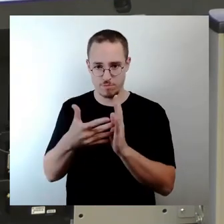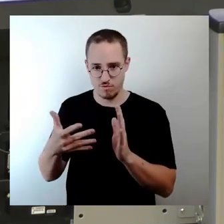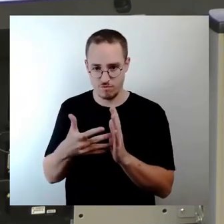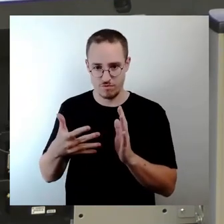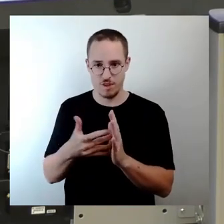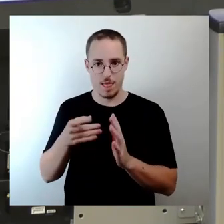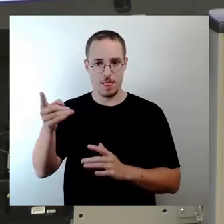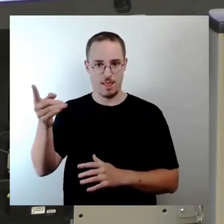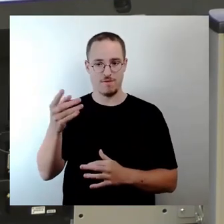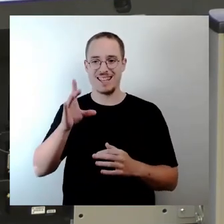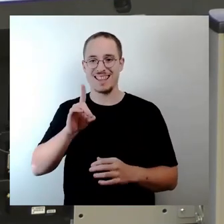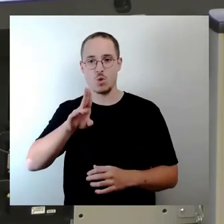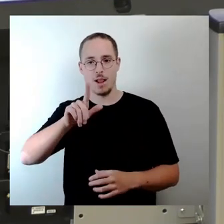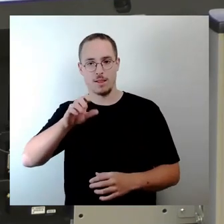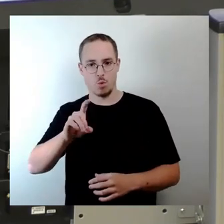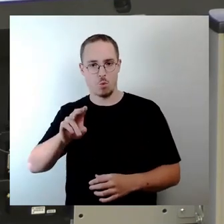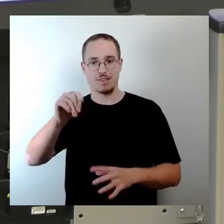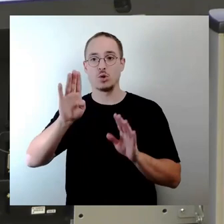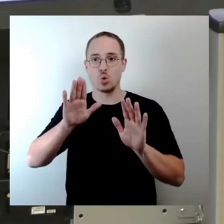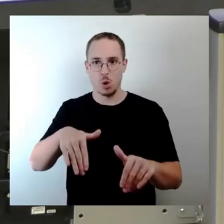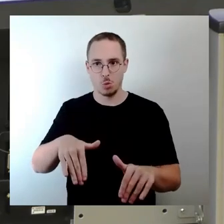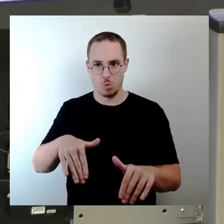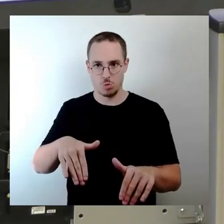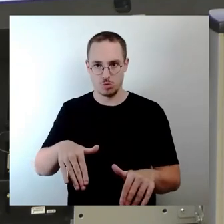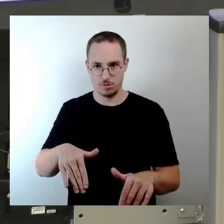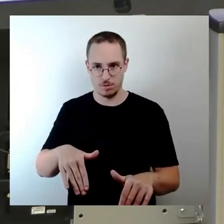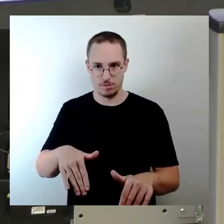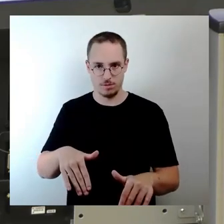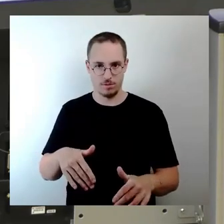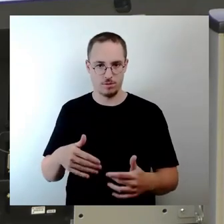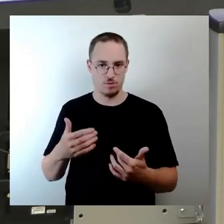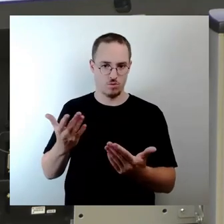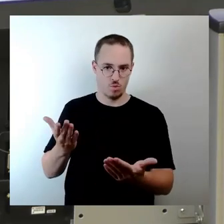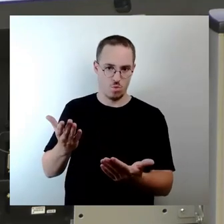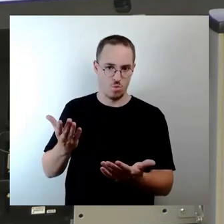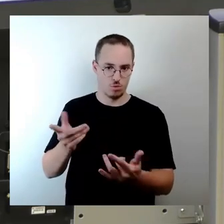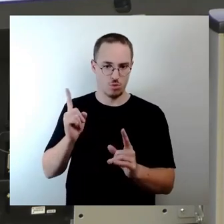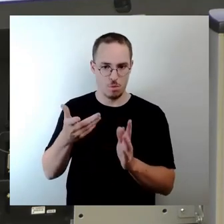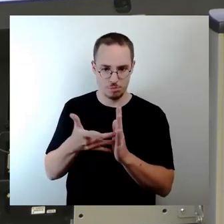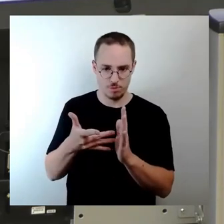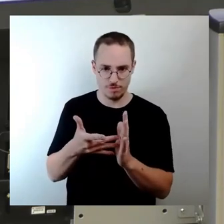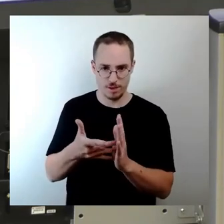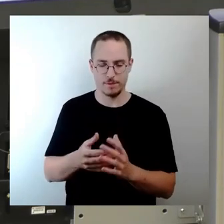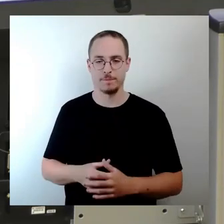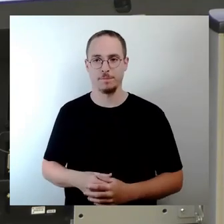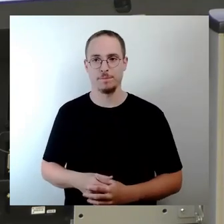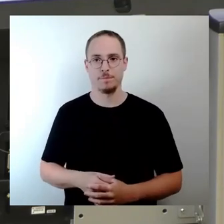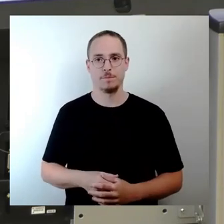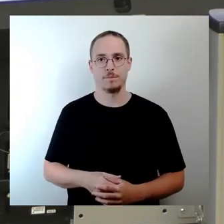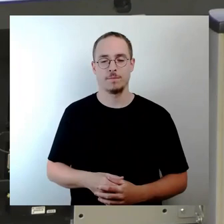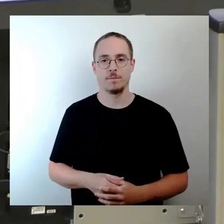Und dabei unter anderem bei Machbarkeit folgende Dinge in die Wege zu leiten. Eine Neuabgrenzung der